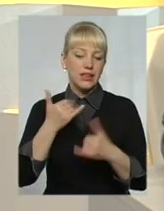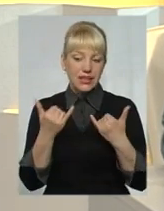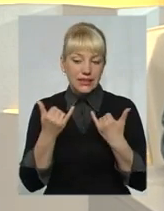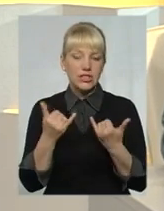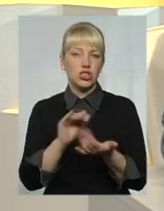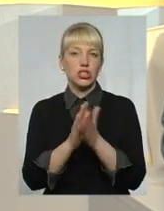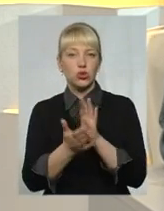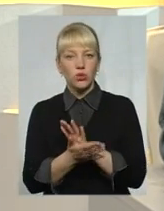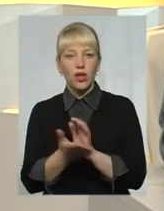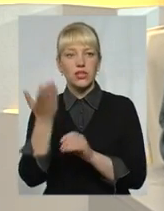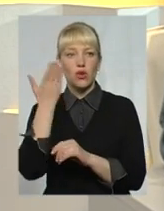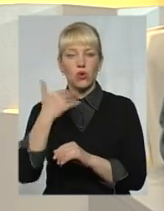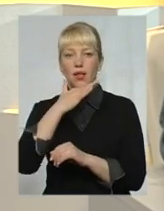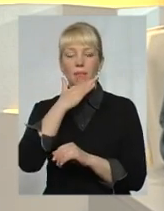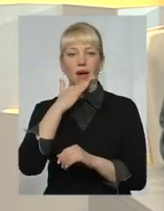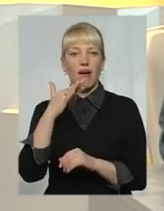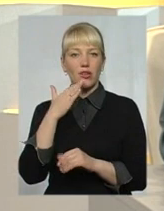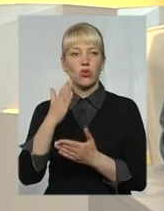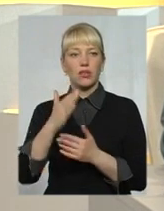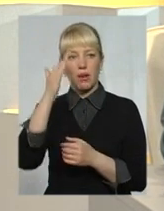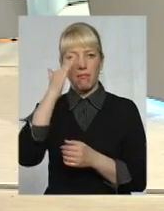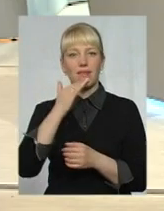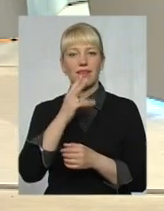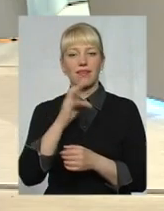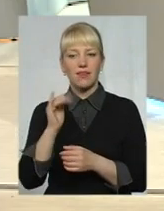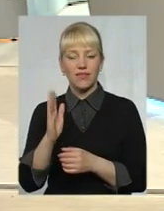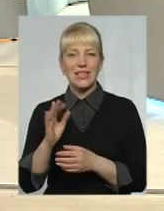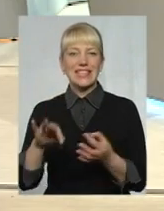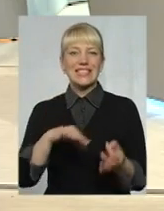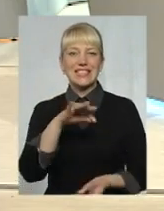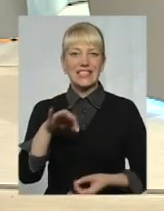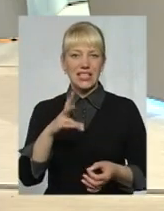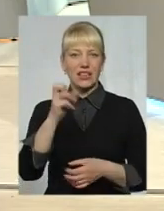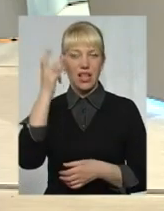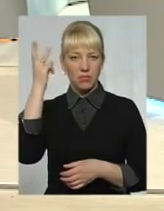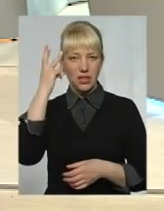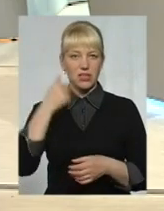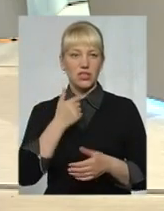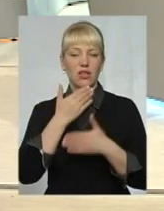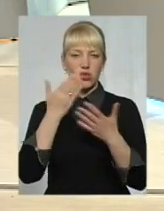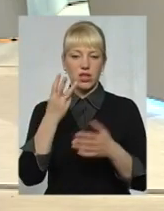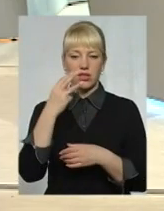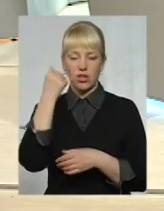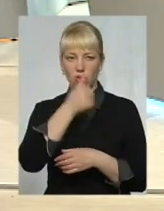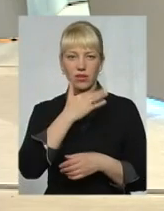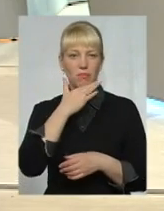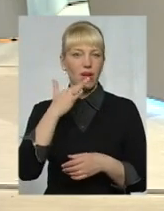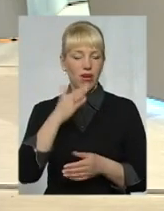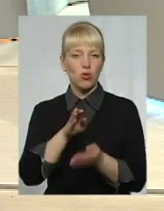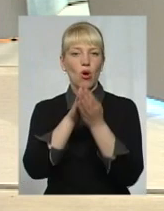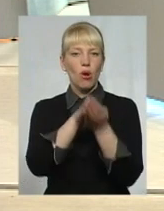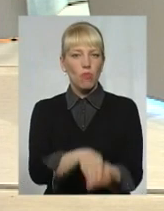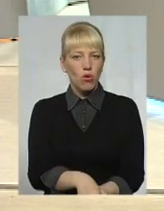коли дуже багато напівсерід на Хмельниччині, ми за останні три роки похоронили дуже багато